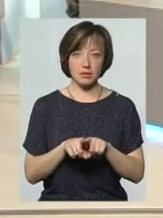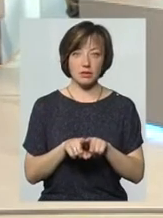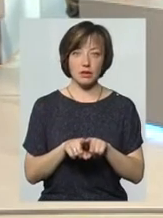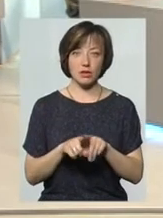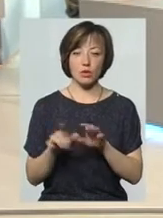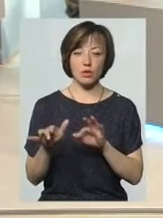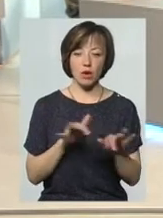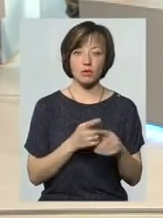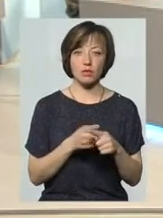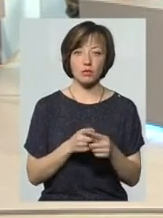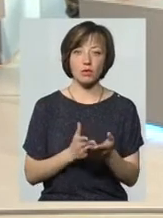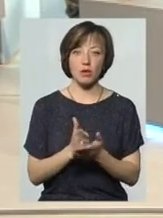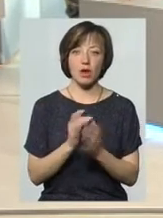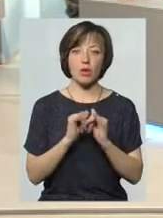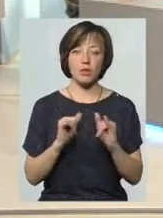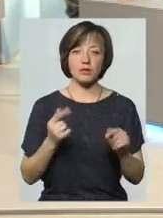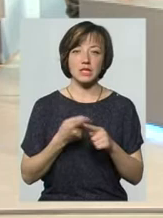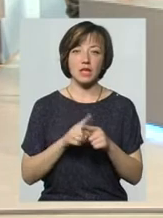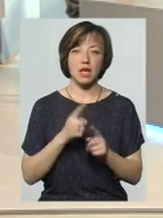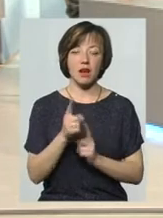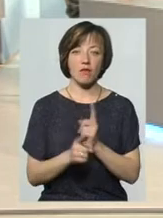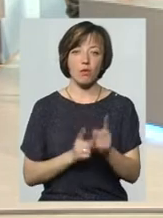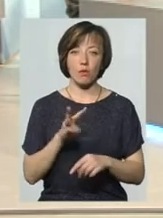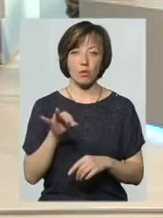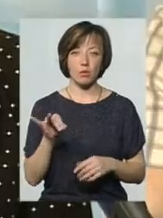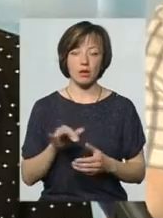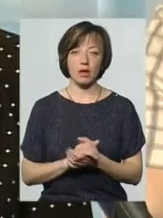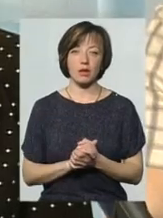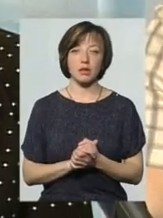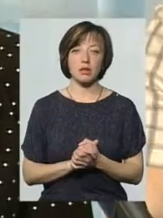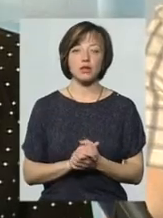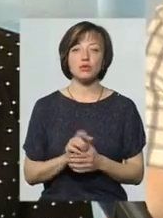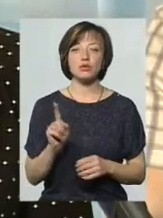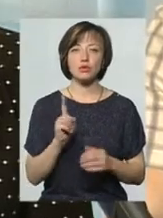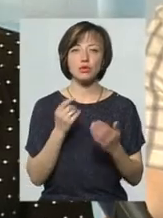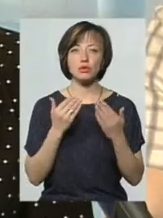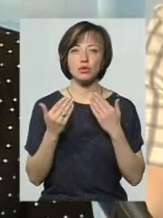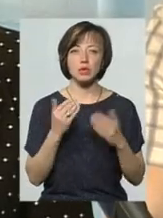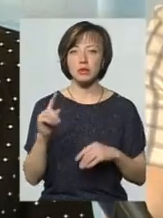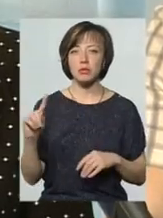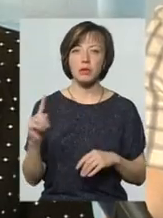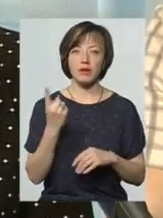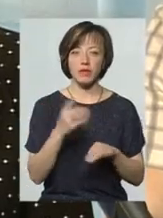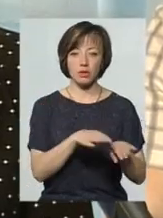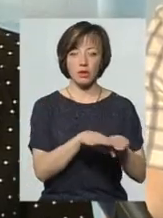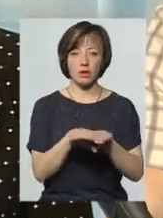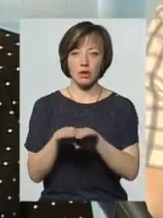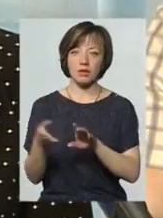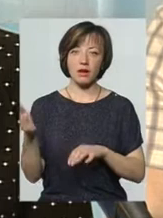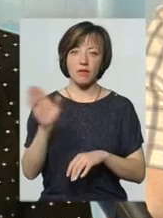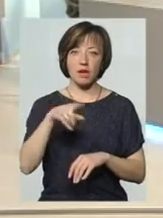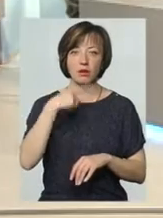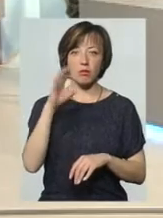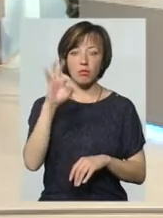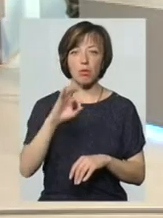рухайтеся в цьому напрямку розвитку цієї реформи. Ну так, дивіться, що стосується первинної ланки? Давайте говорити про